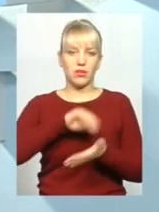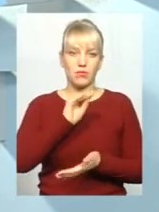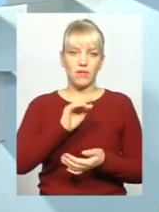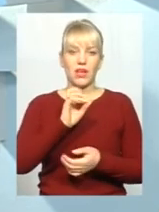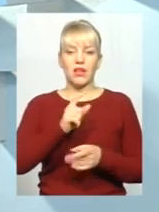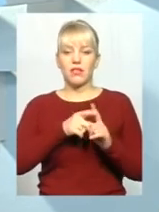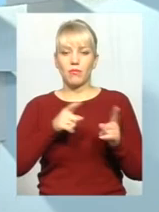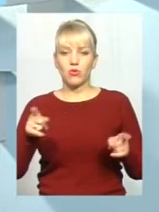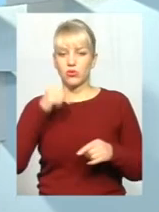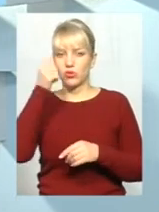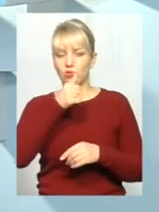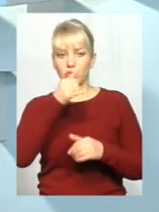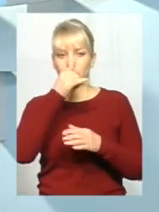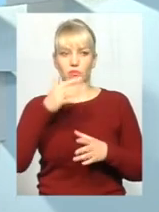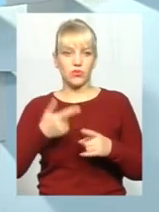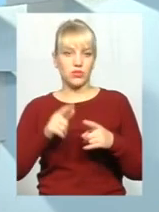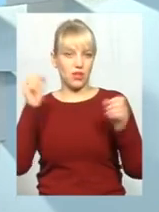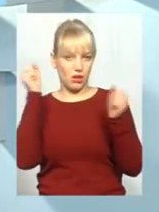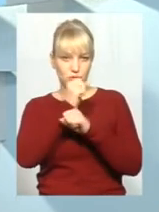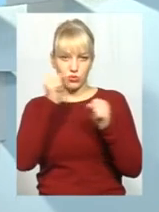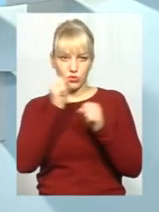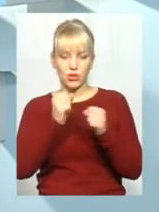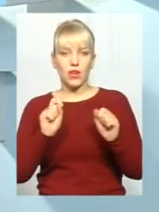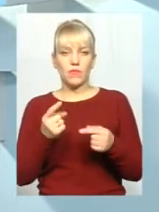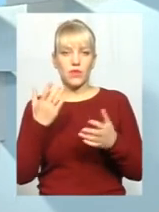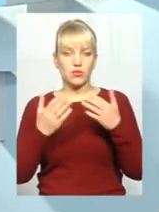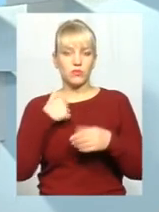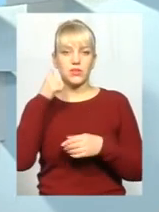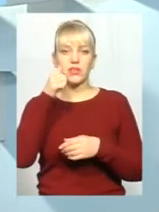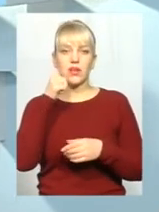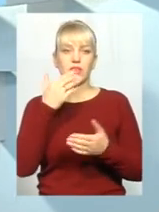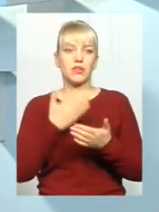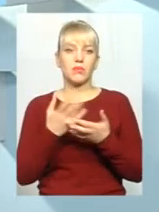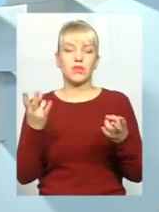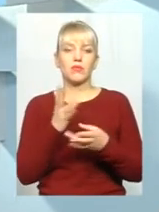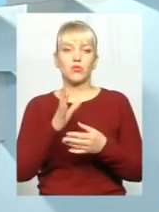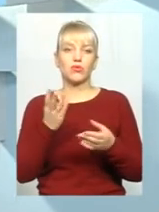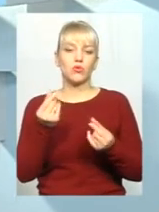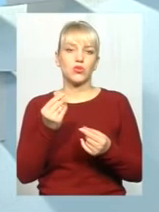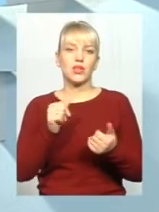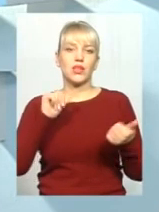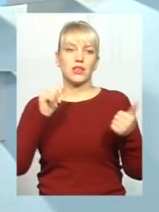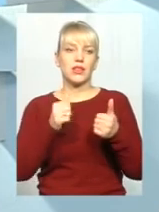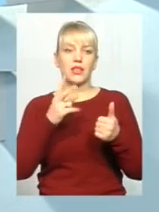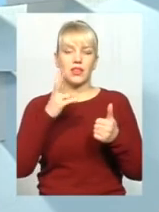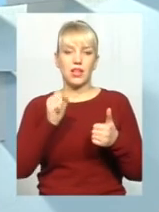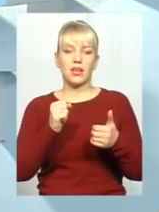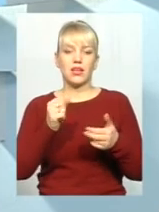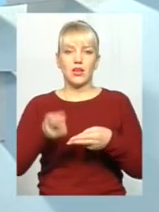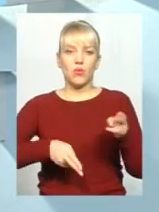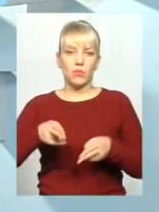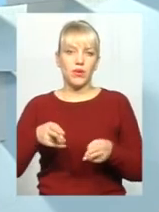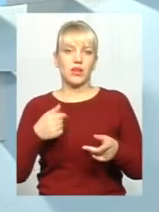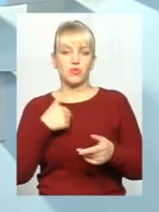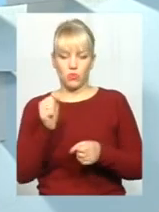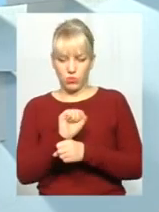напротязі року не можеш відчути. Ну, це абсурд. Тому що, якщо мені завтра необхідні будуть гроші на заміну печінки чи ще щось, і в мене є